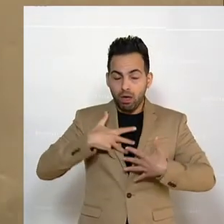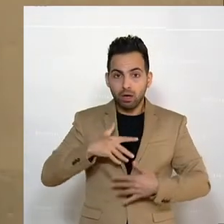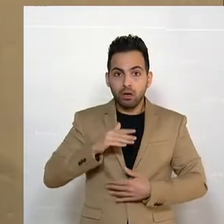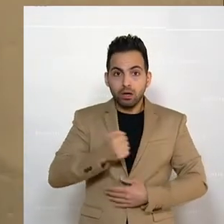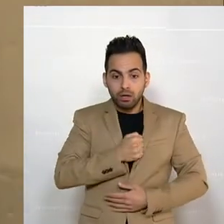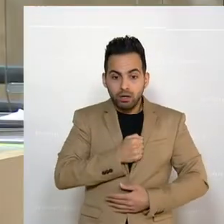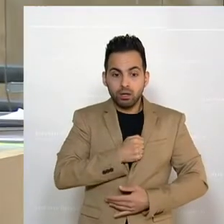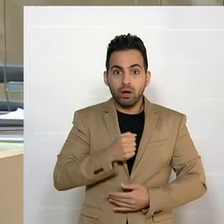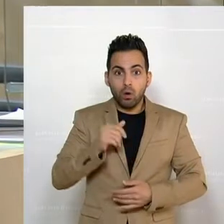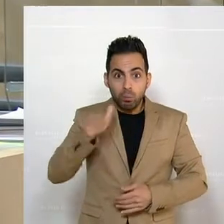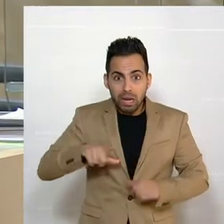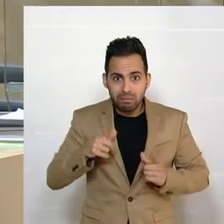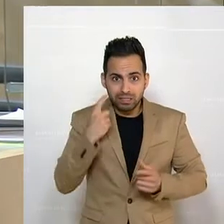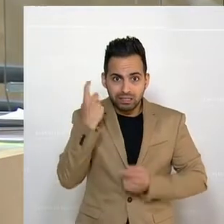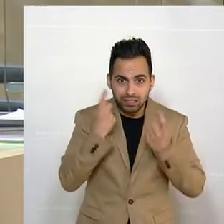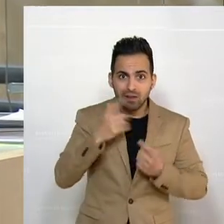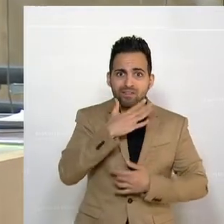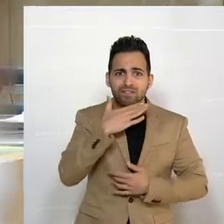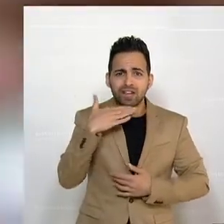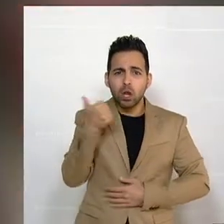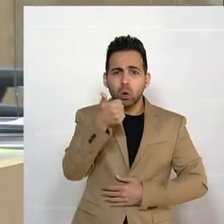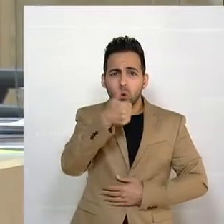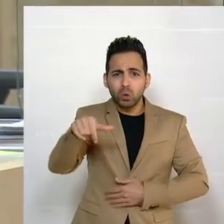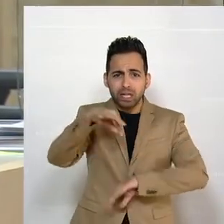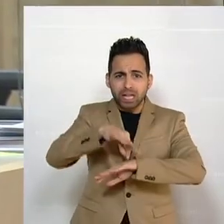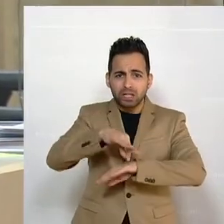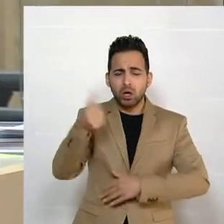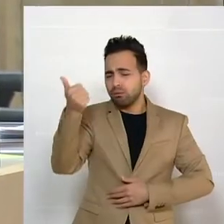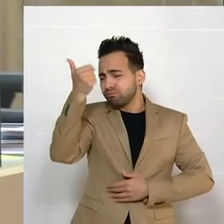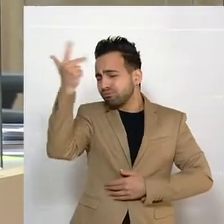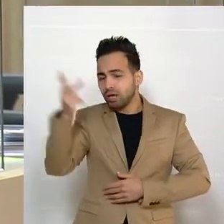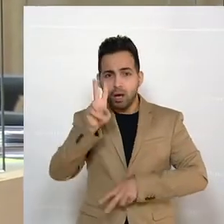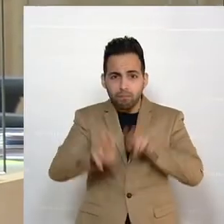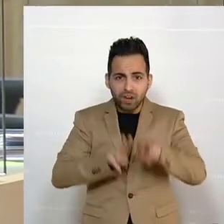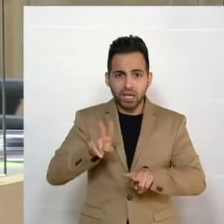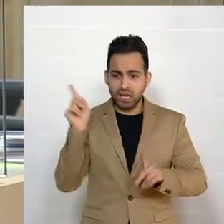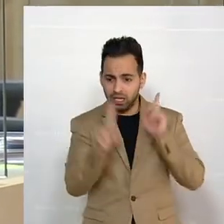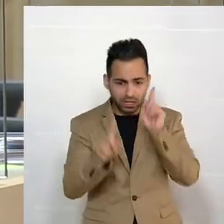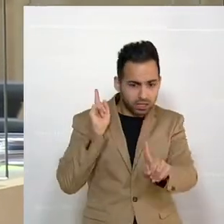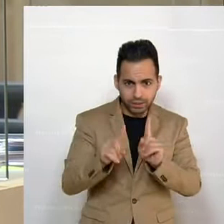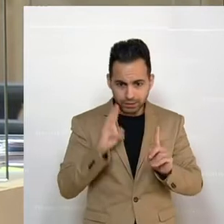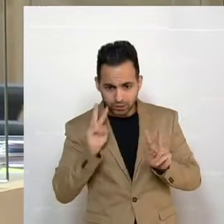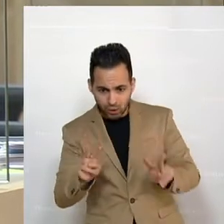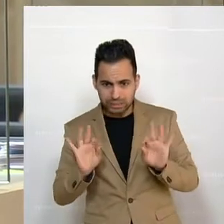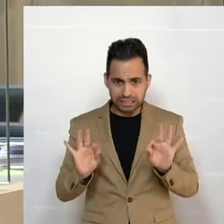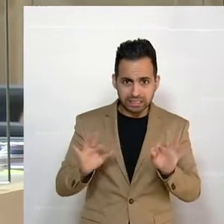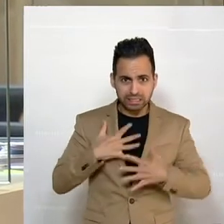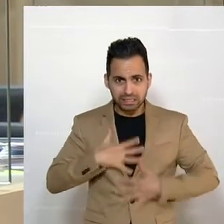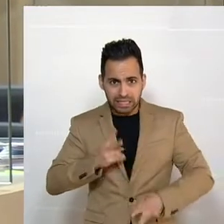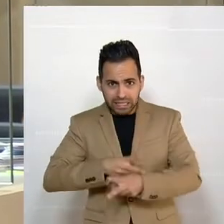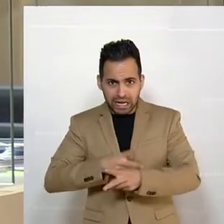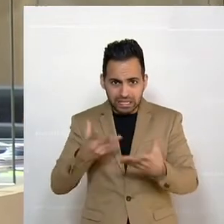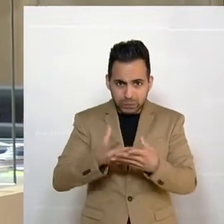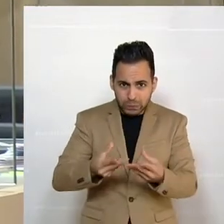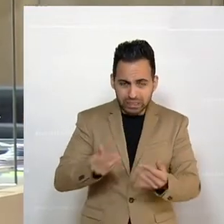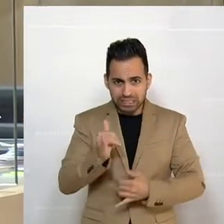Leben. Und dabei sind hunderte Ärzte und Ärztinnen, hunderte von Pflegepersonal, die bei Ihnen an der Seite sind. Und ich glaube, allein darum